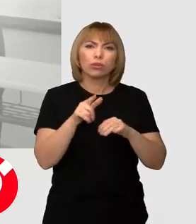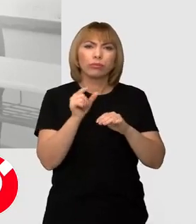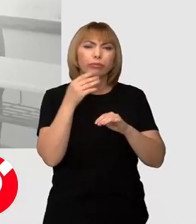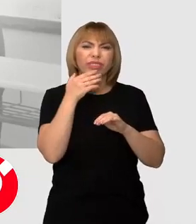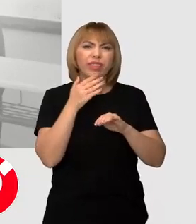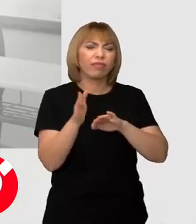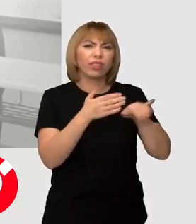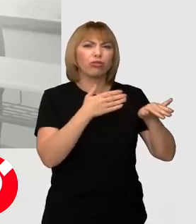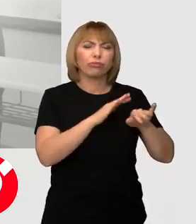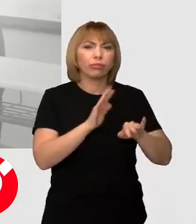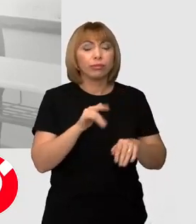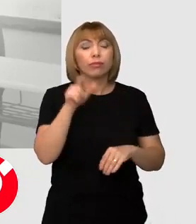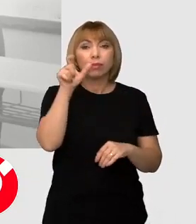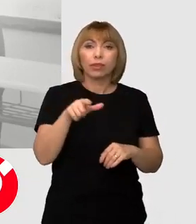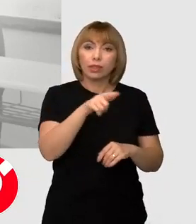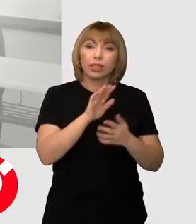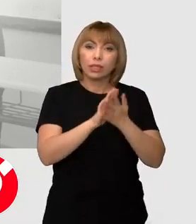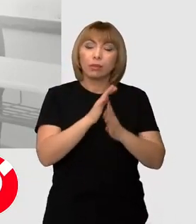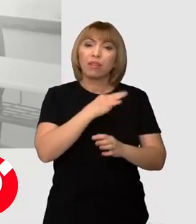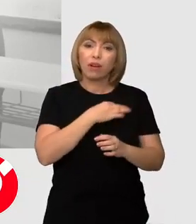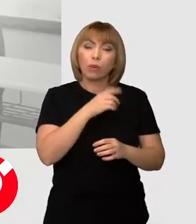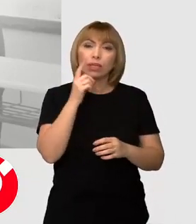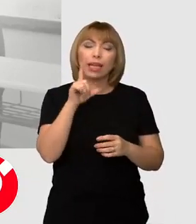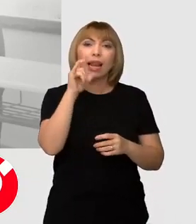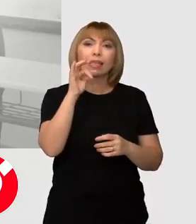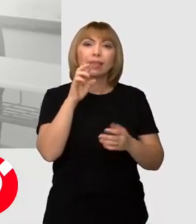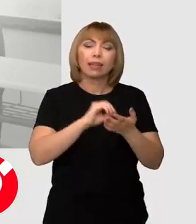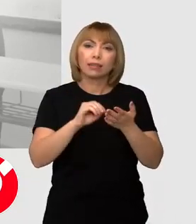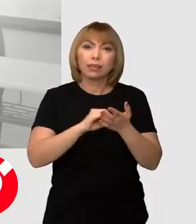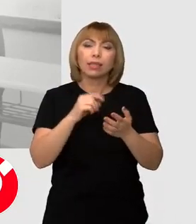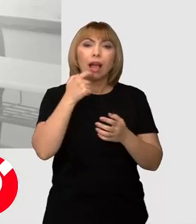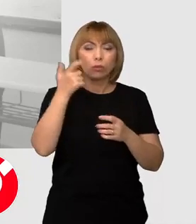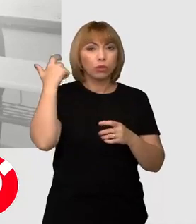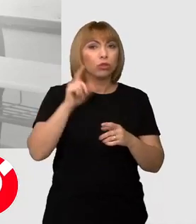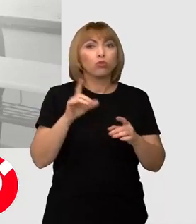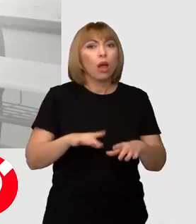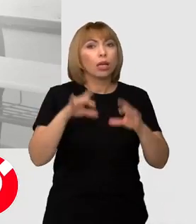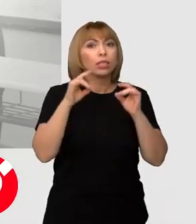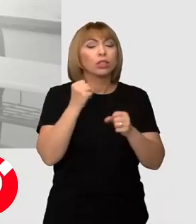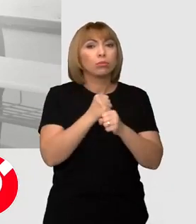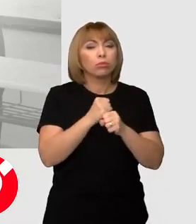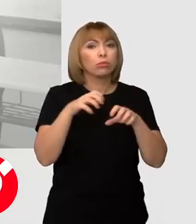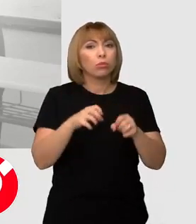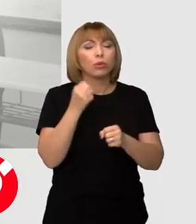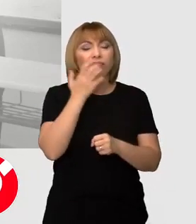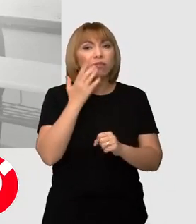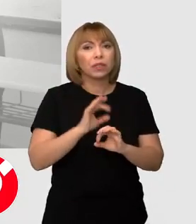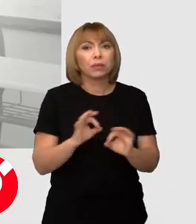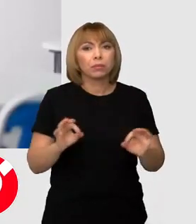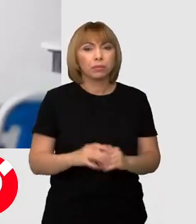dezavantajați. Eliza Ionescu a terminat facultatea de litere anul trecut și încă nu a reușit să-și găsească un loc de muncă în învățământ.